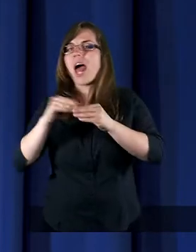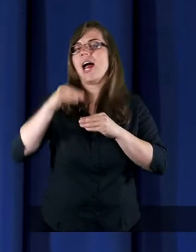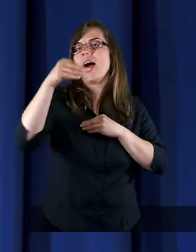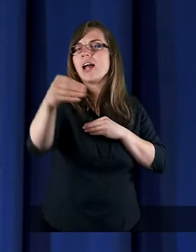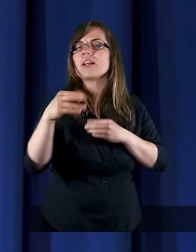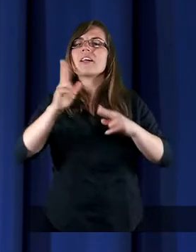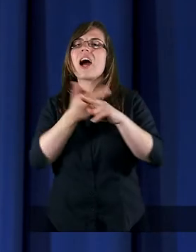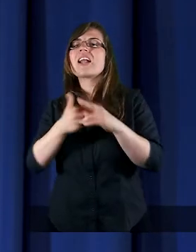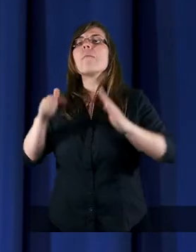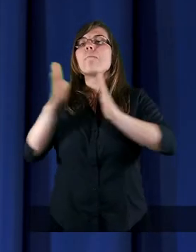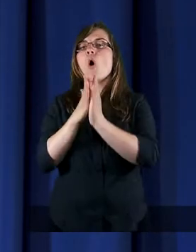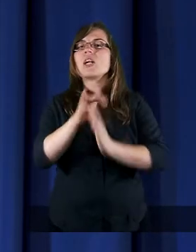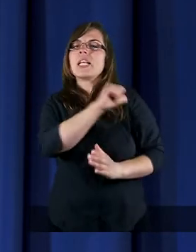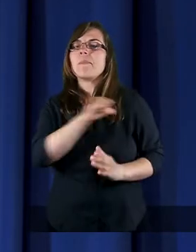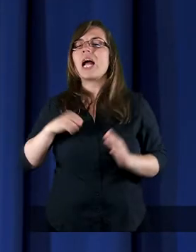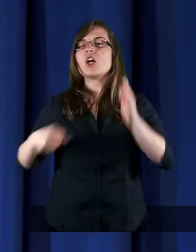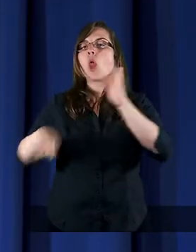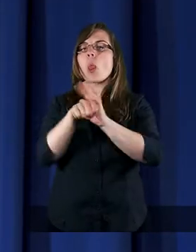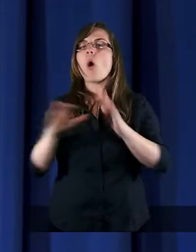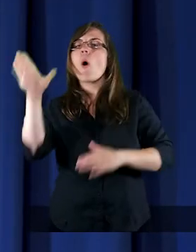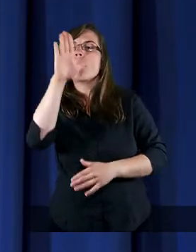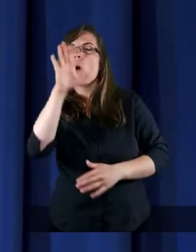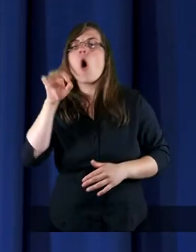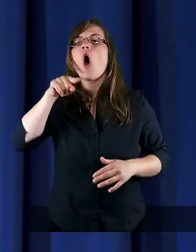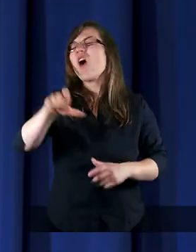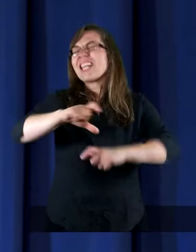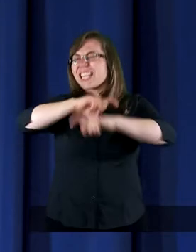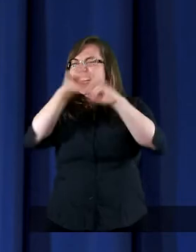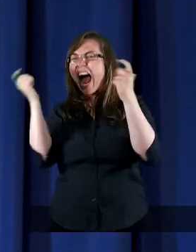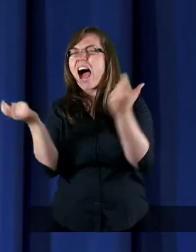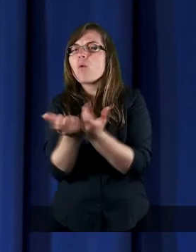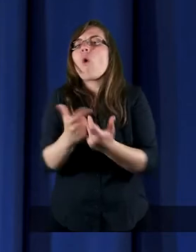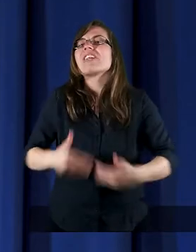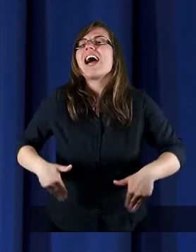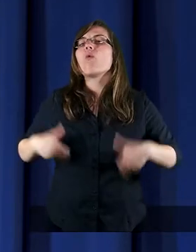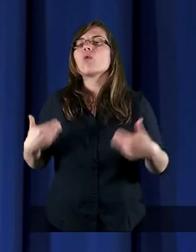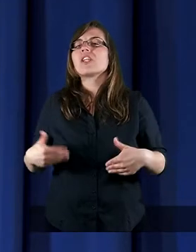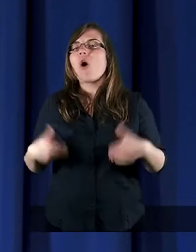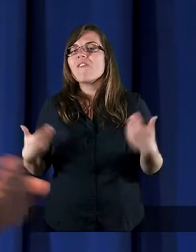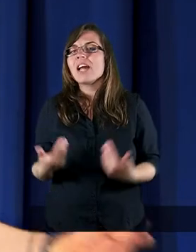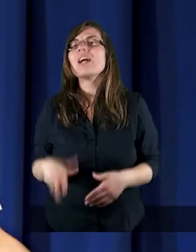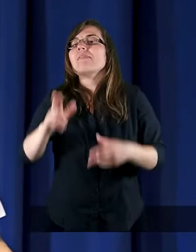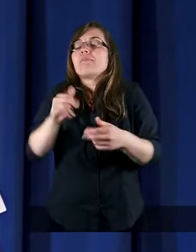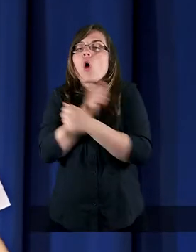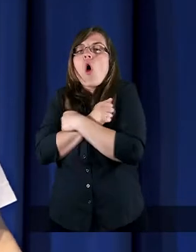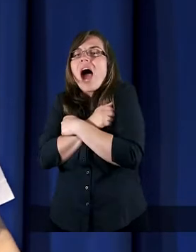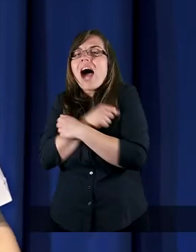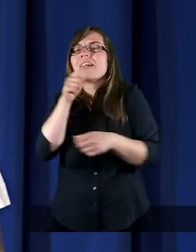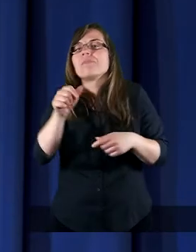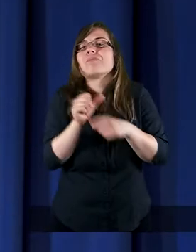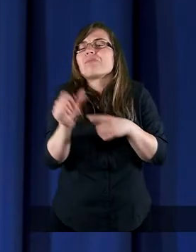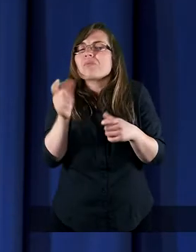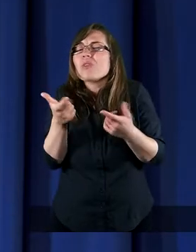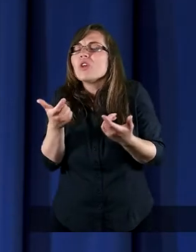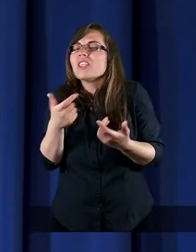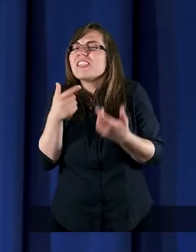Kiedy modlimy się do Boga o całkowite uzdrowienie. Przecież kochani, rany mogą dać o